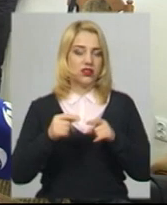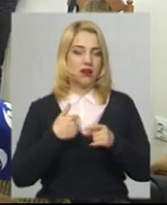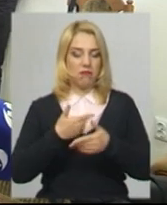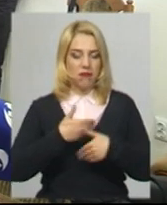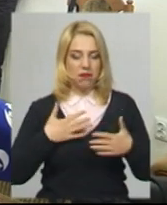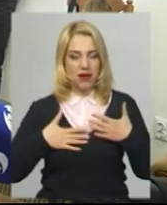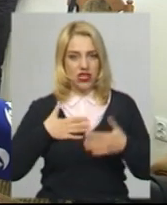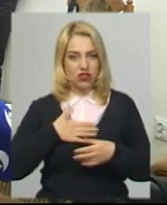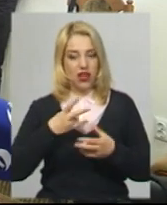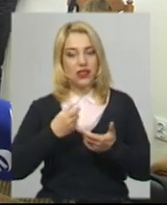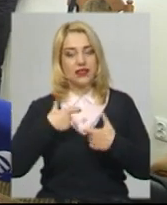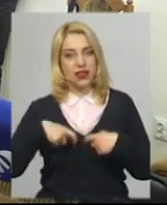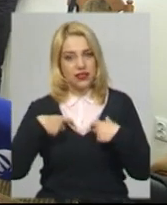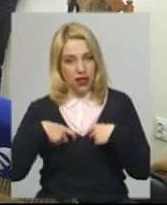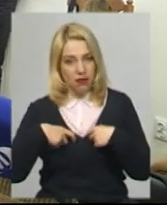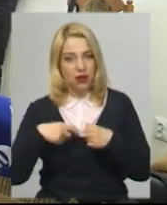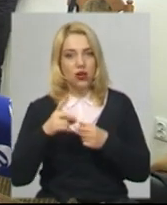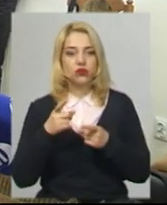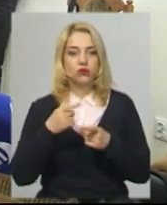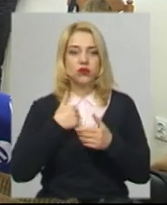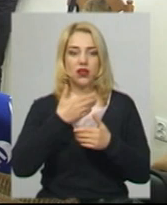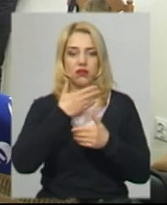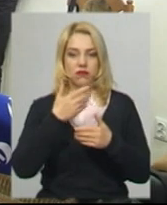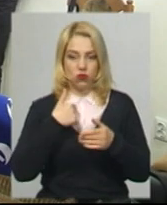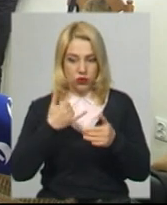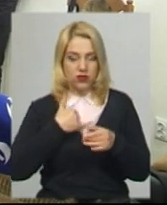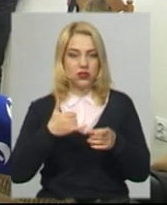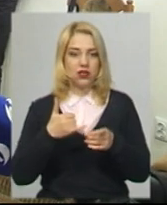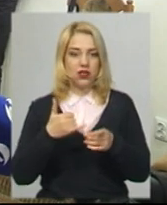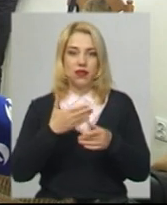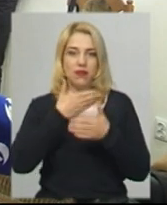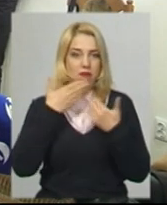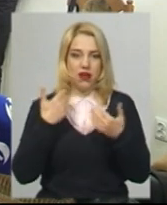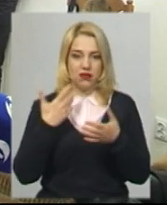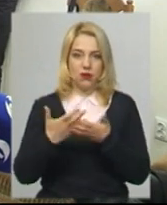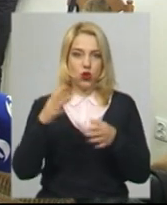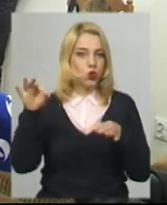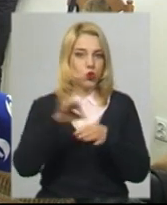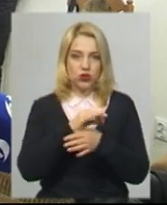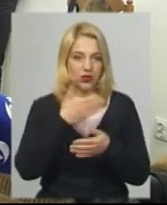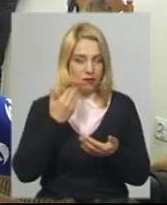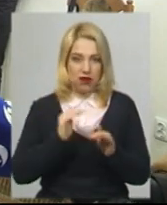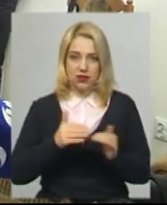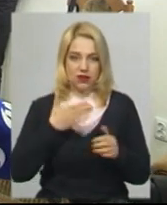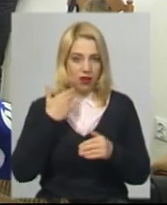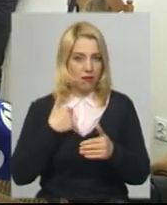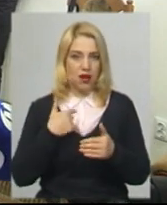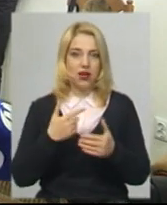переживали за себе, тому що ми не маємо своїх дружин, дітей, ми не одружуємося, але ми